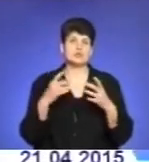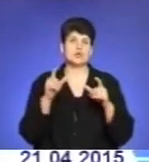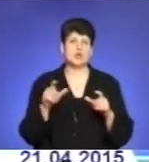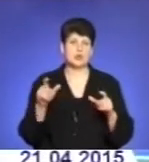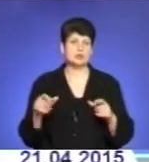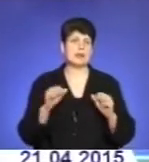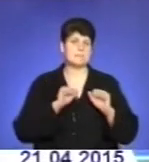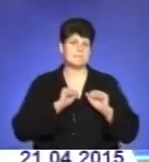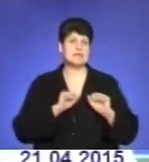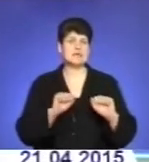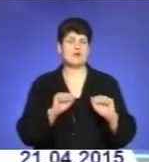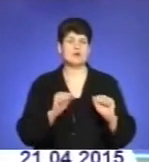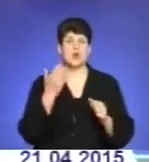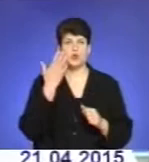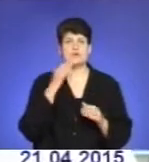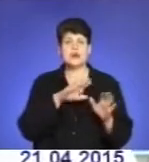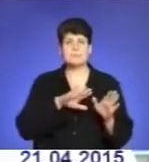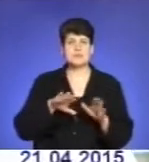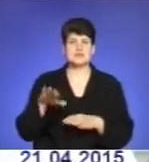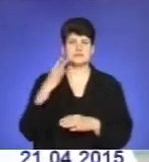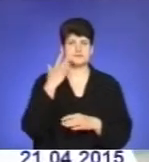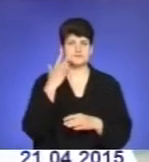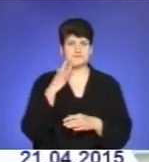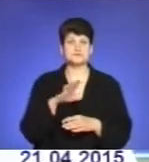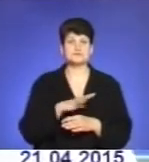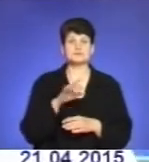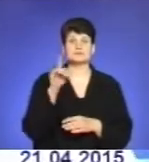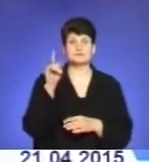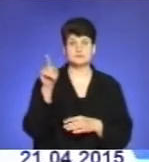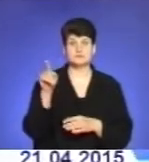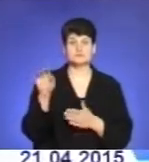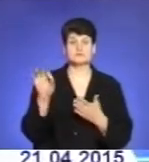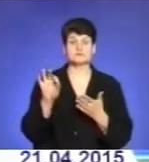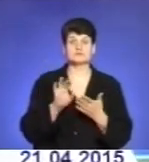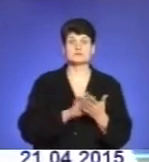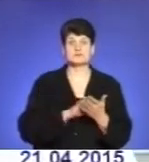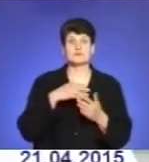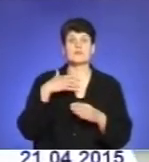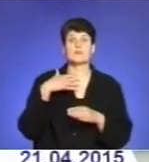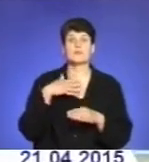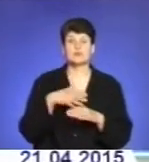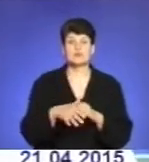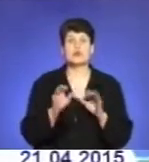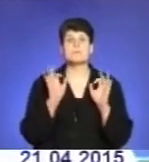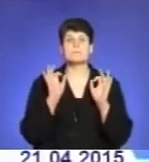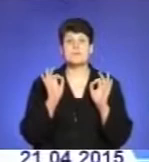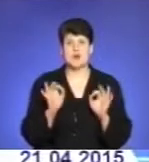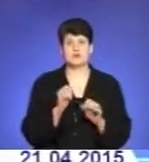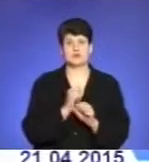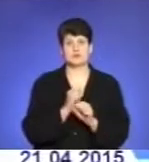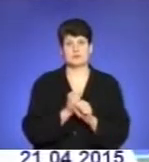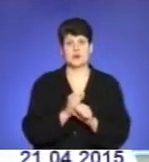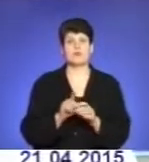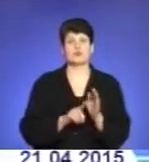коли я після Сполучених Штатів Америки побував там, я відразу зрозумів, що я правильно вчинив. Я почав